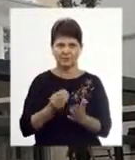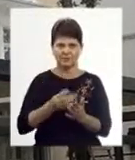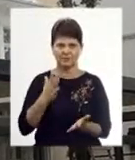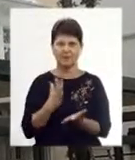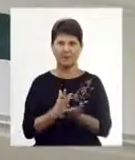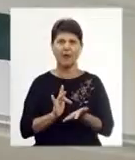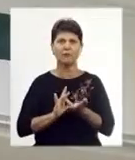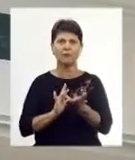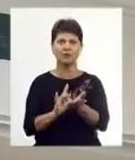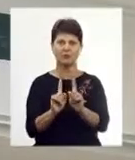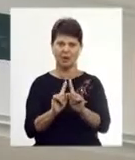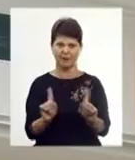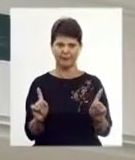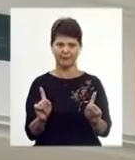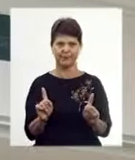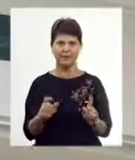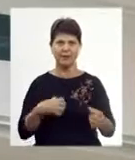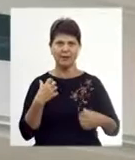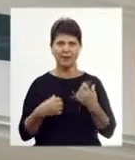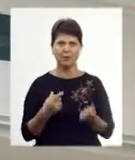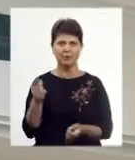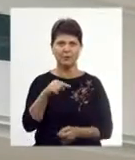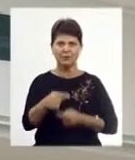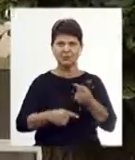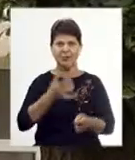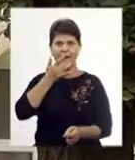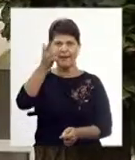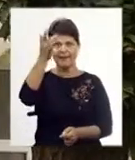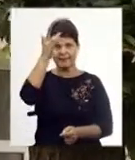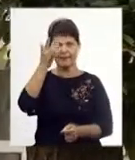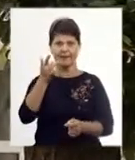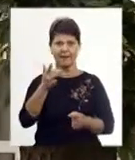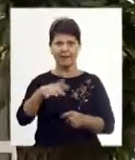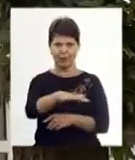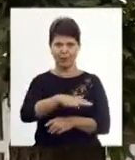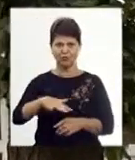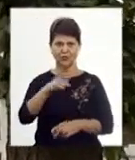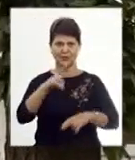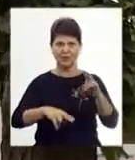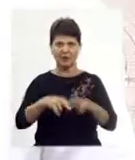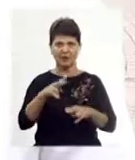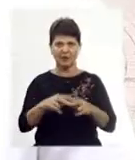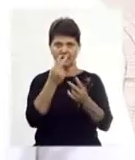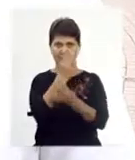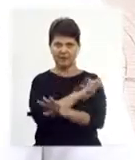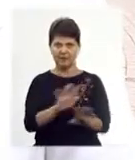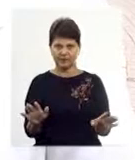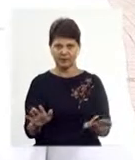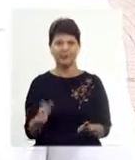туристичною родзинкою. Тож, занепокоєна тим, що через літню терасу, яку тут зводять, будинок не буде видно. Це